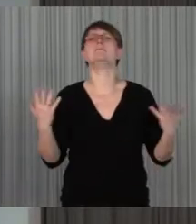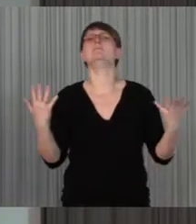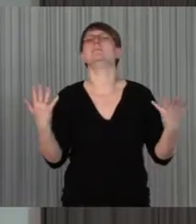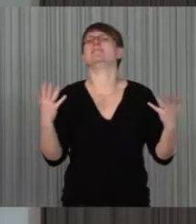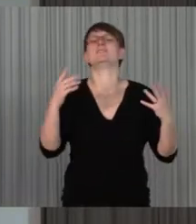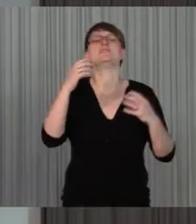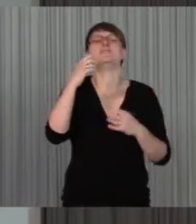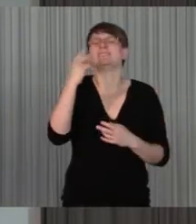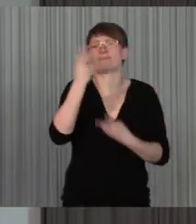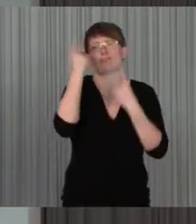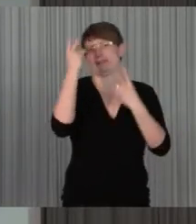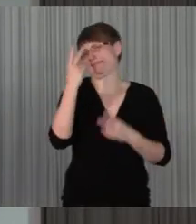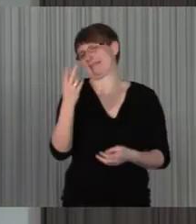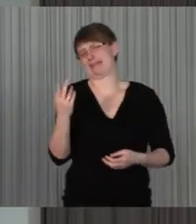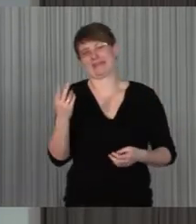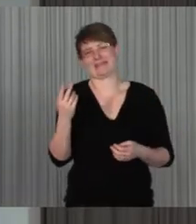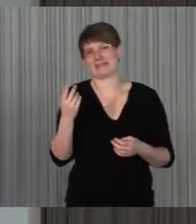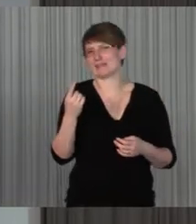natürlich nur